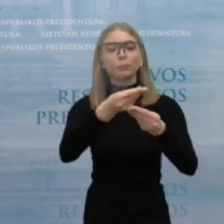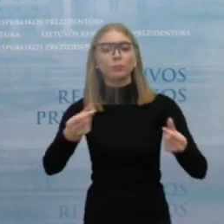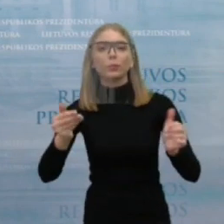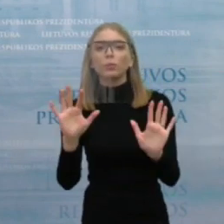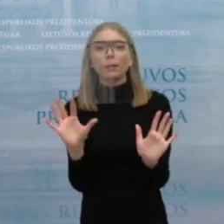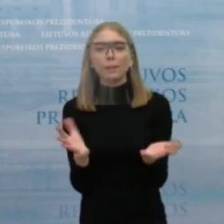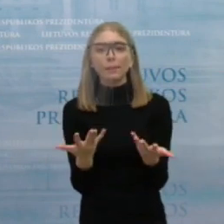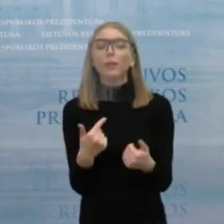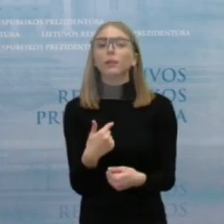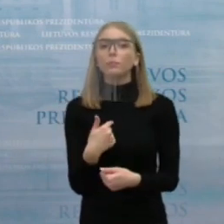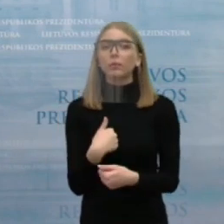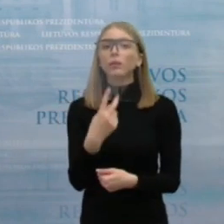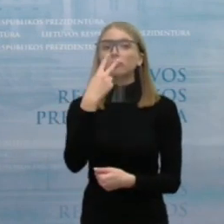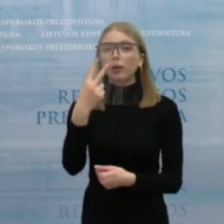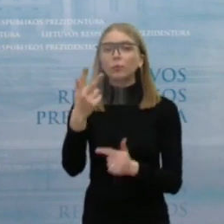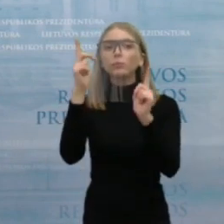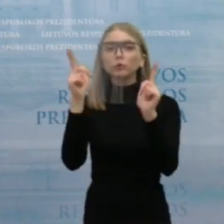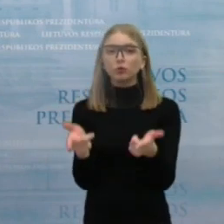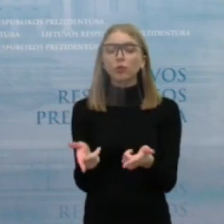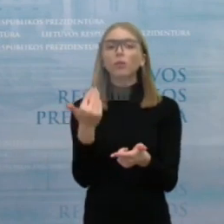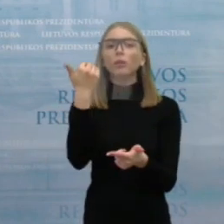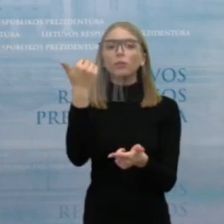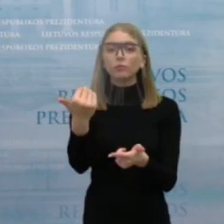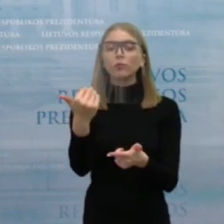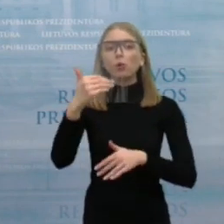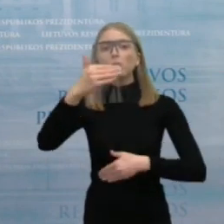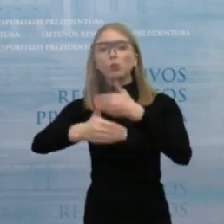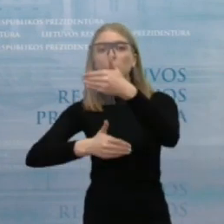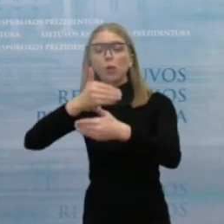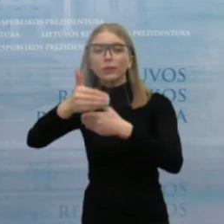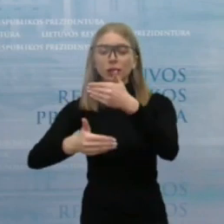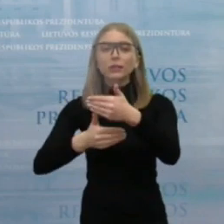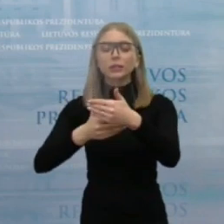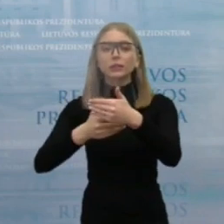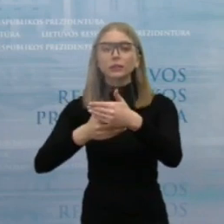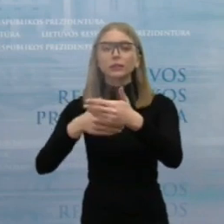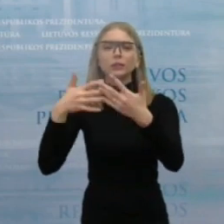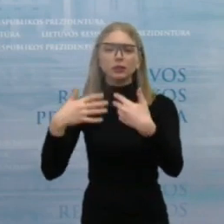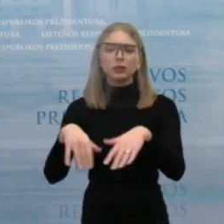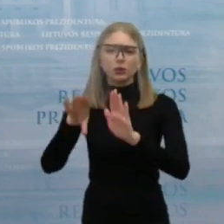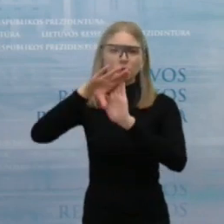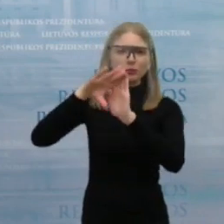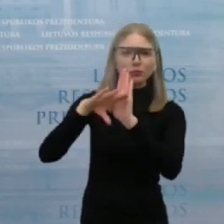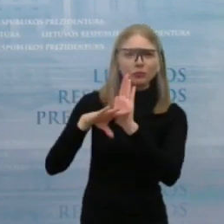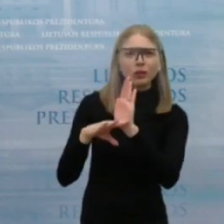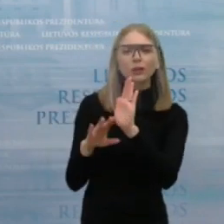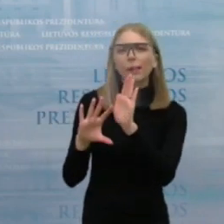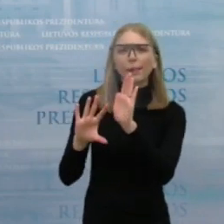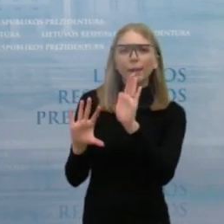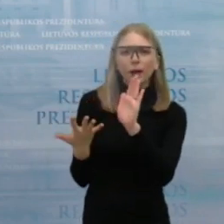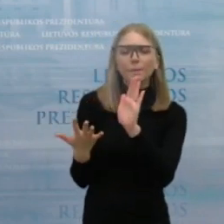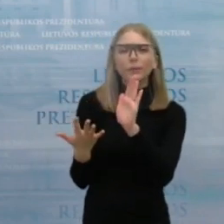tikrųjų šito proceso formalizavimas gali turėti tokį